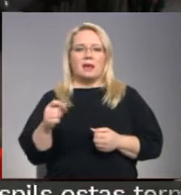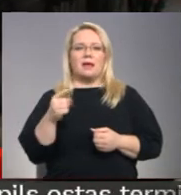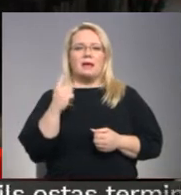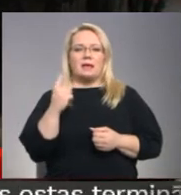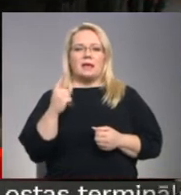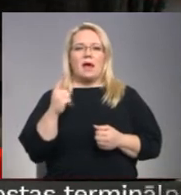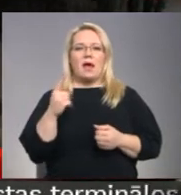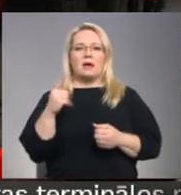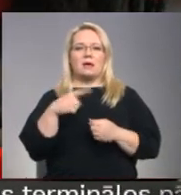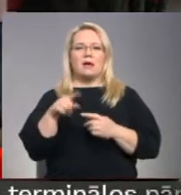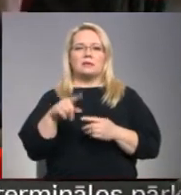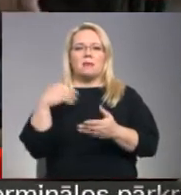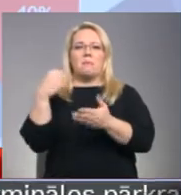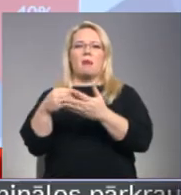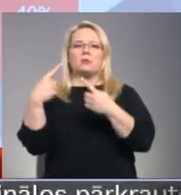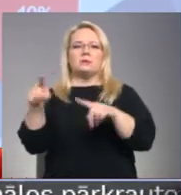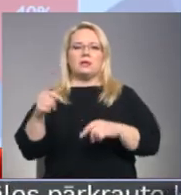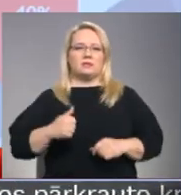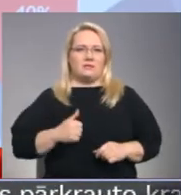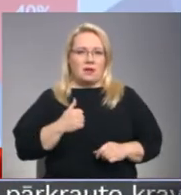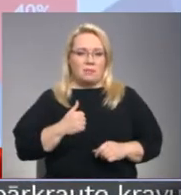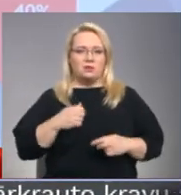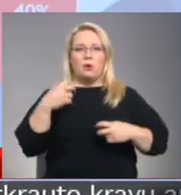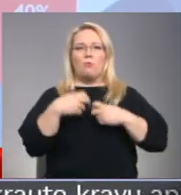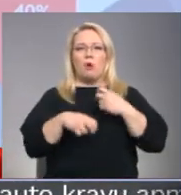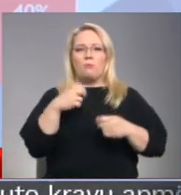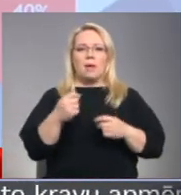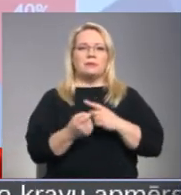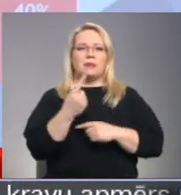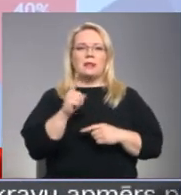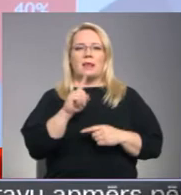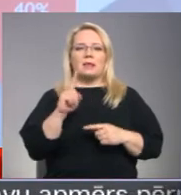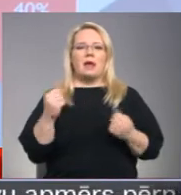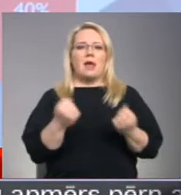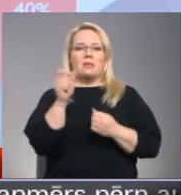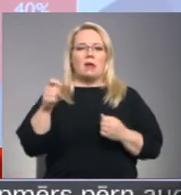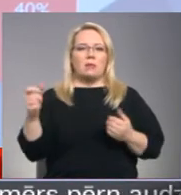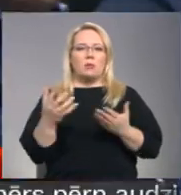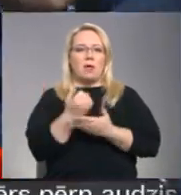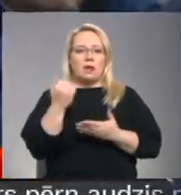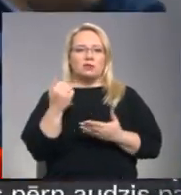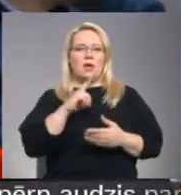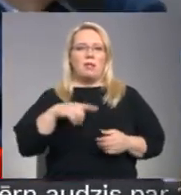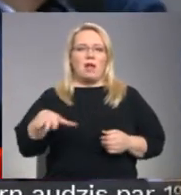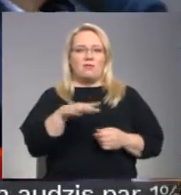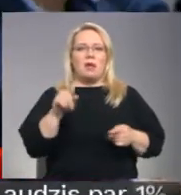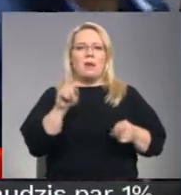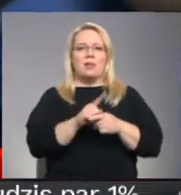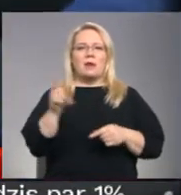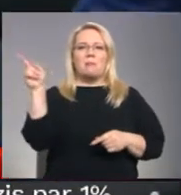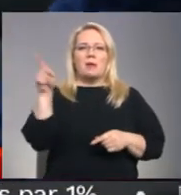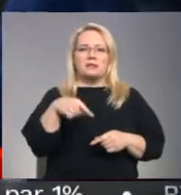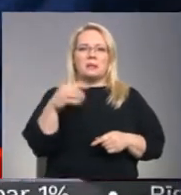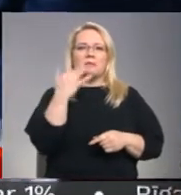ir pārpirkt no kādu citu uzņēmumu. Turklāt problēmas radot ne tikai darbinieku atrašana Latvijā, bet arī birokrātī ārvalstu